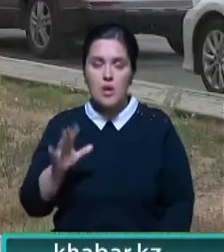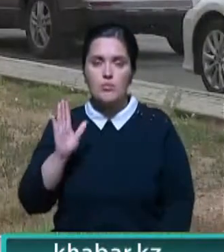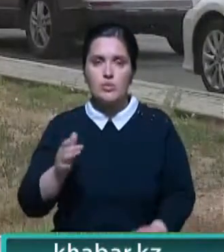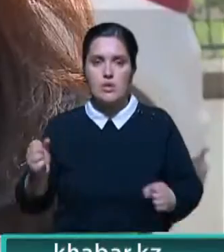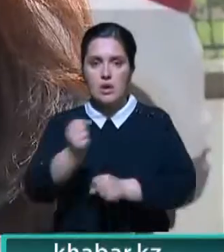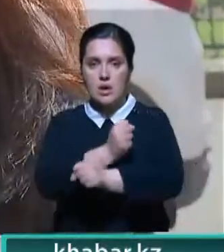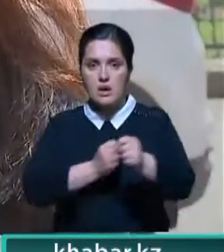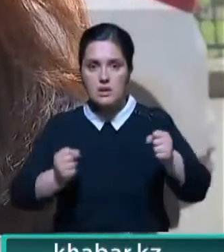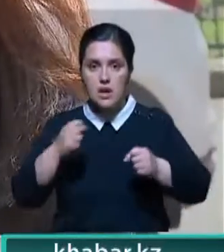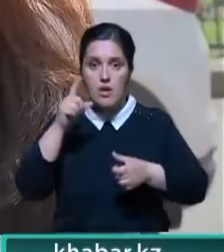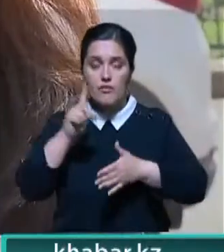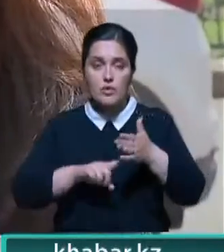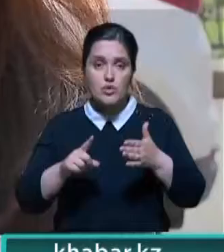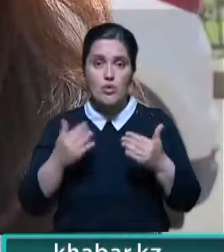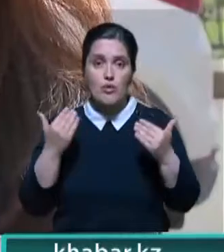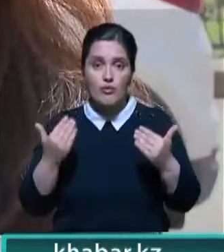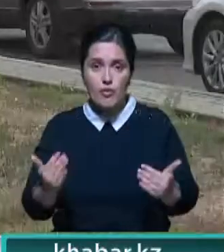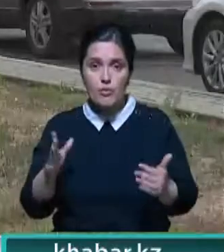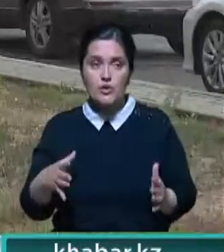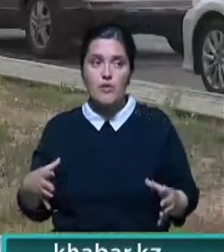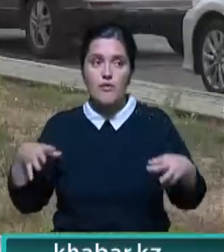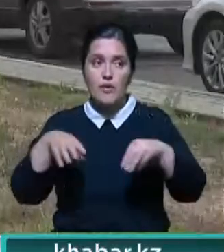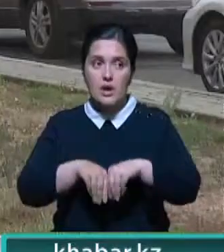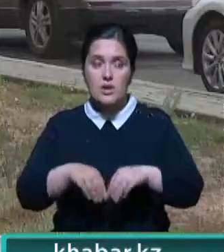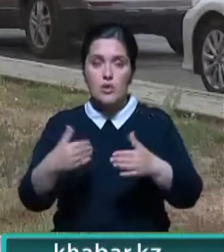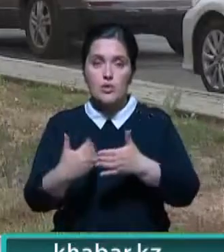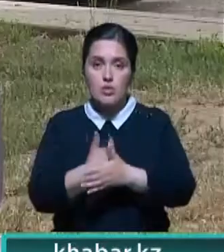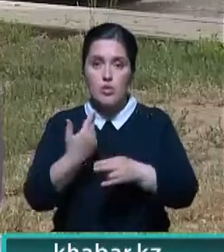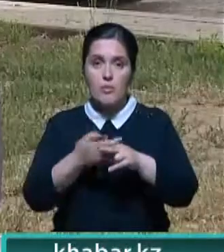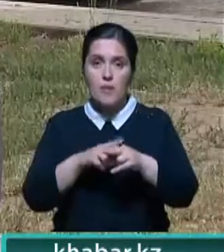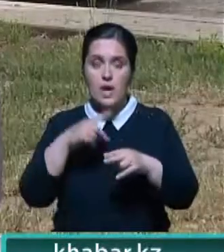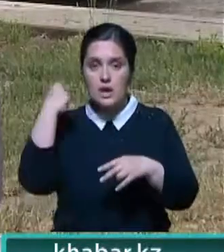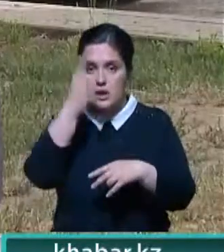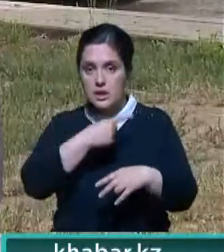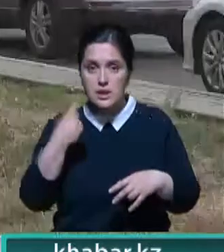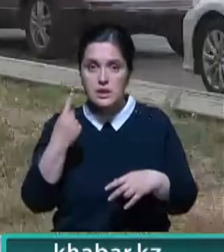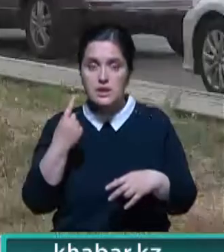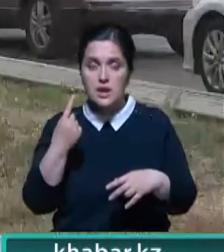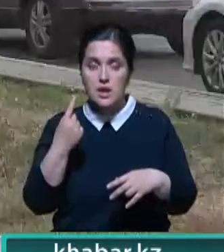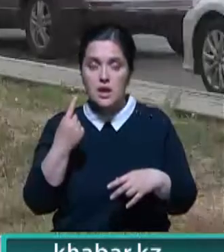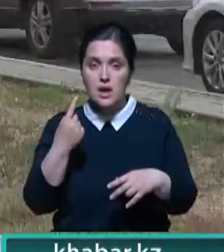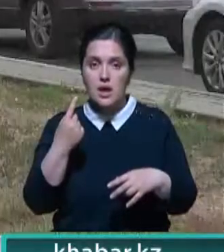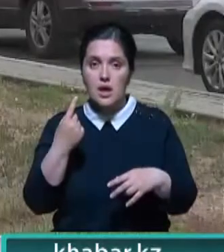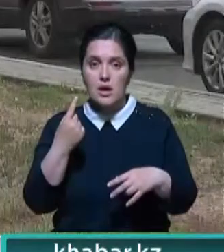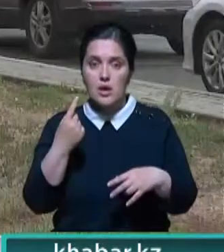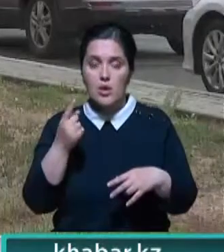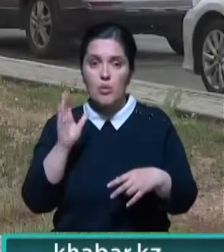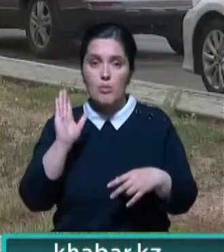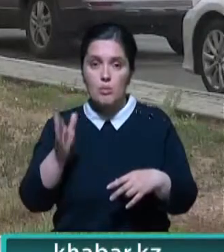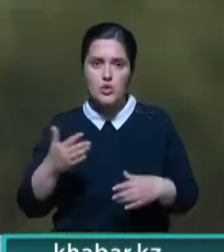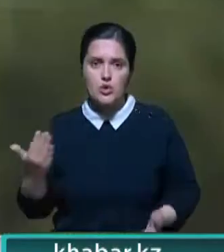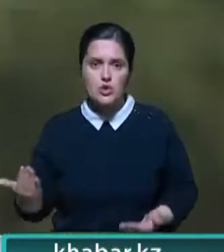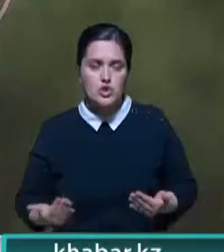я верю, что в него впоследствии будут входить новые яркие лица. Очень важно, что данная структура, она будет